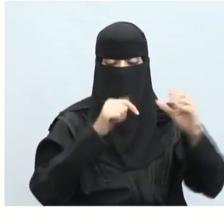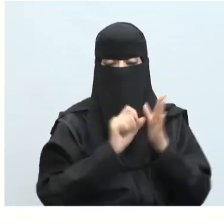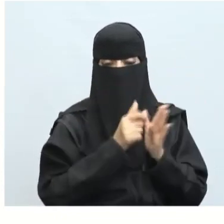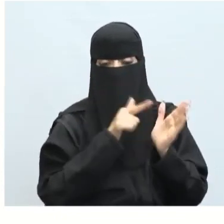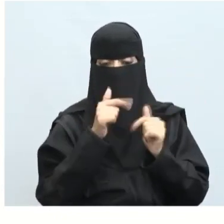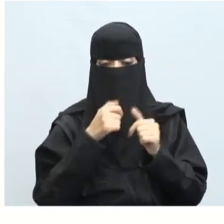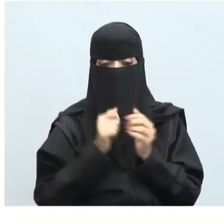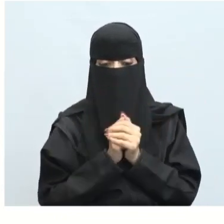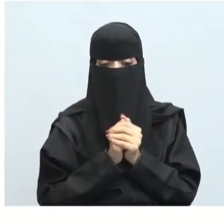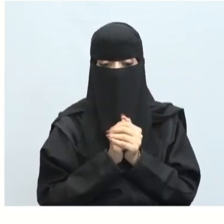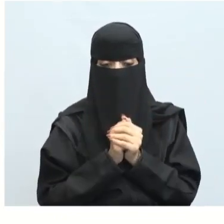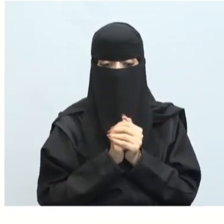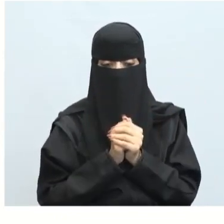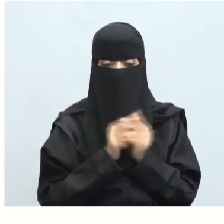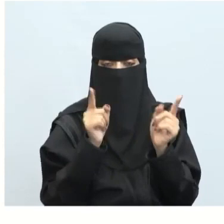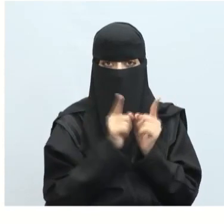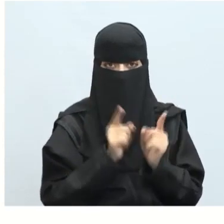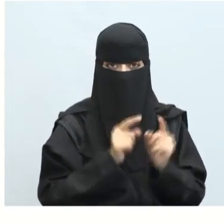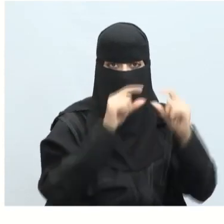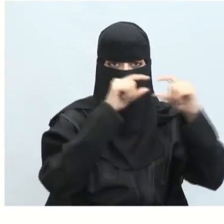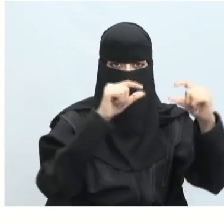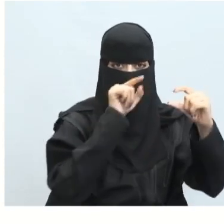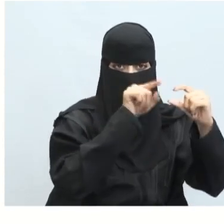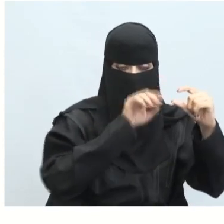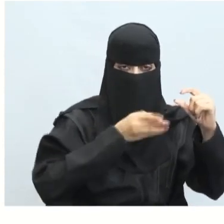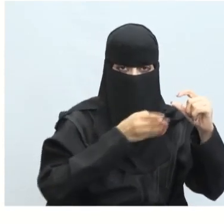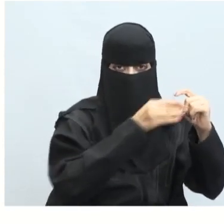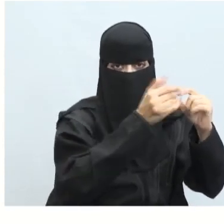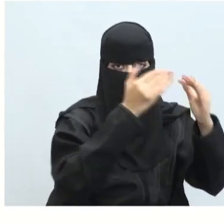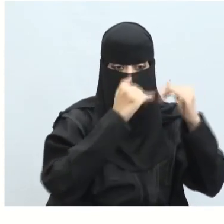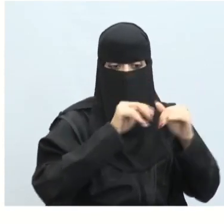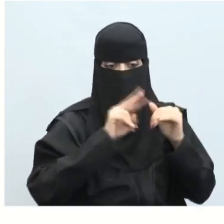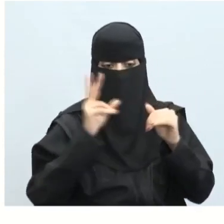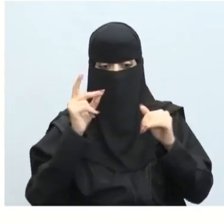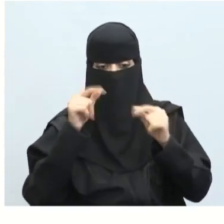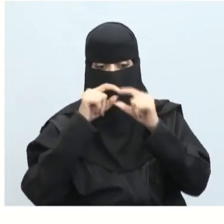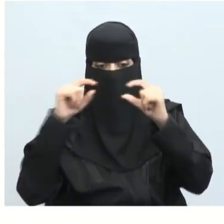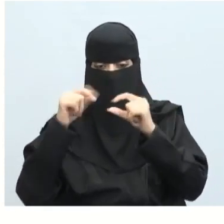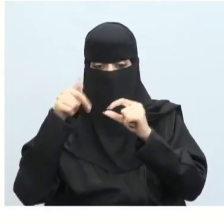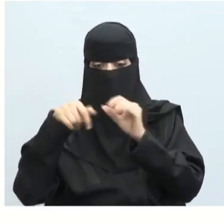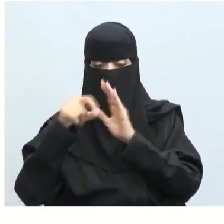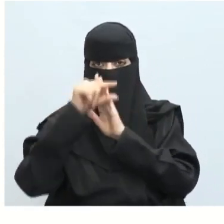نقوم ب نحدد المكون ماب وضعه ضمن الـ Vertical Arrangement